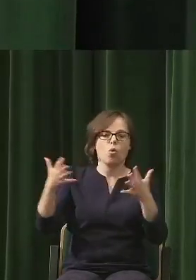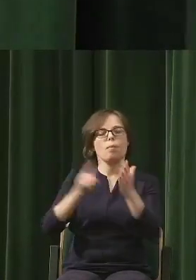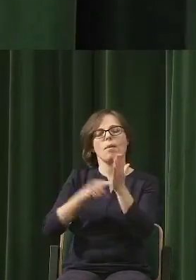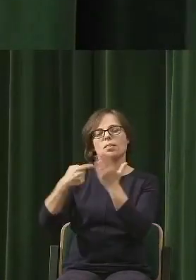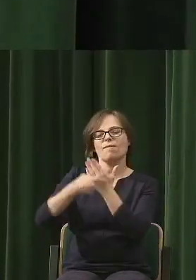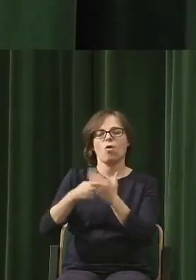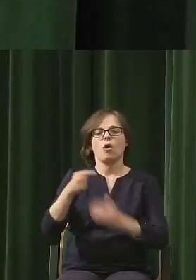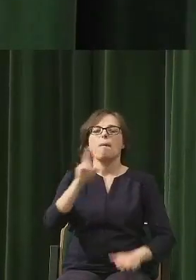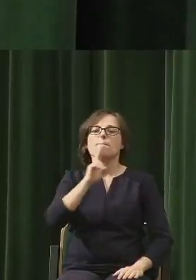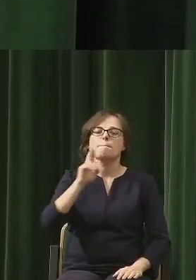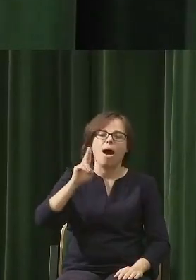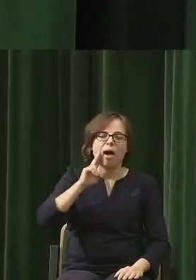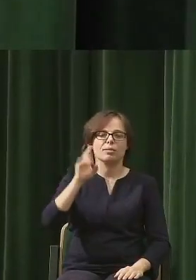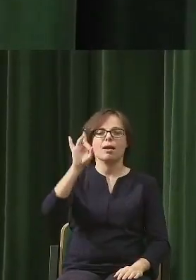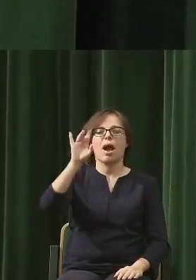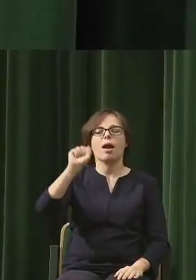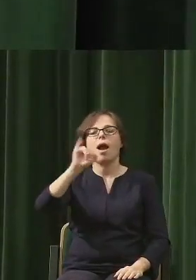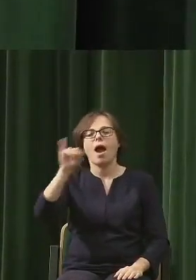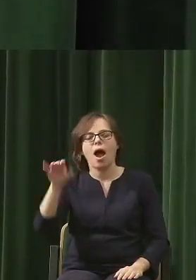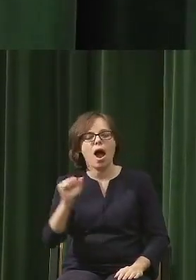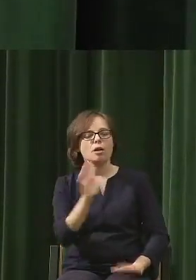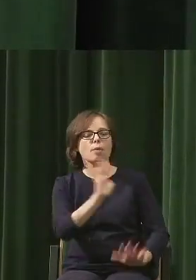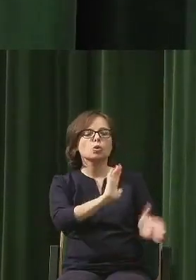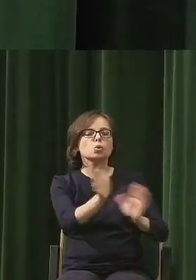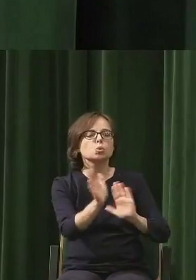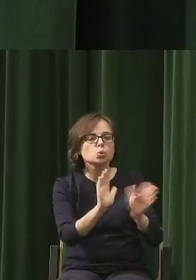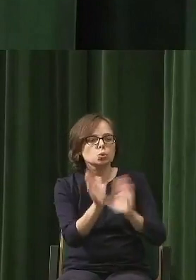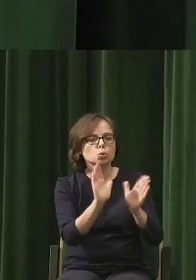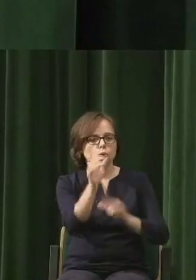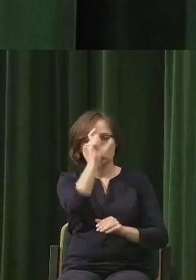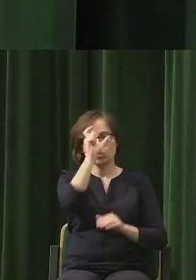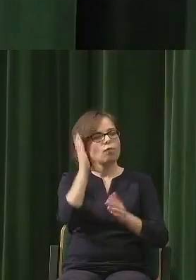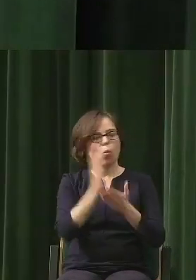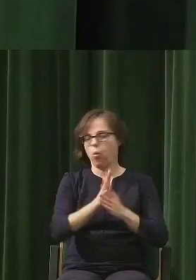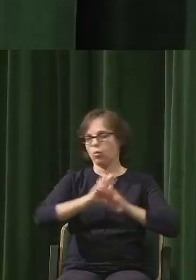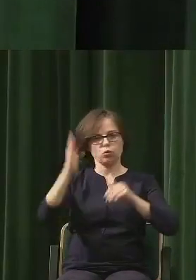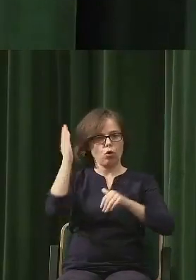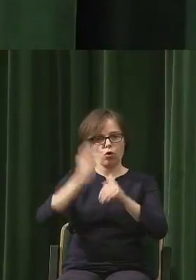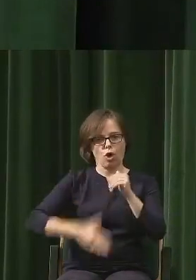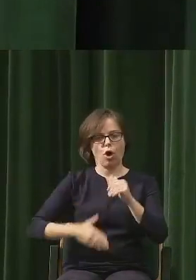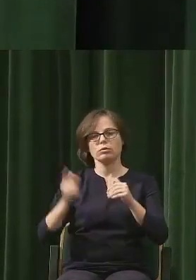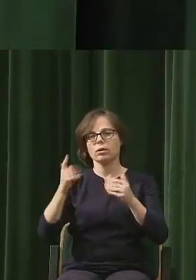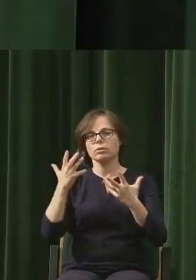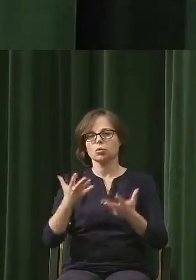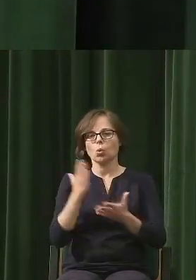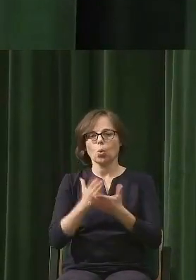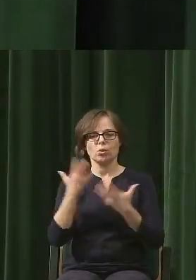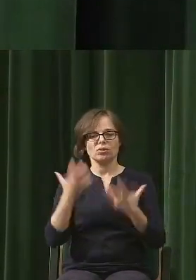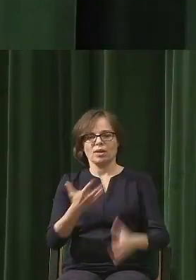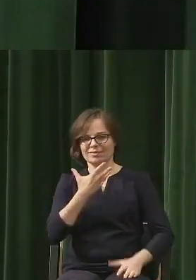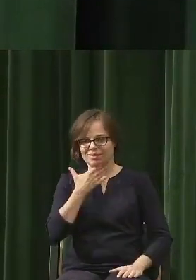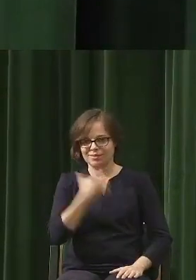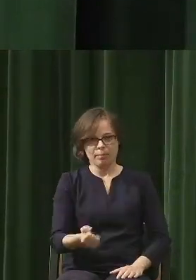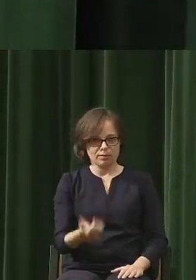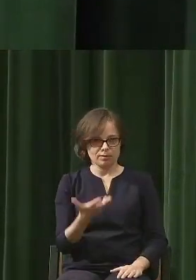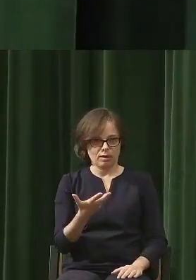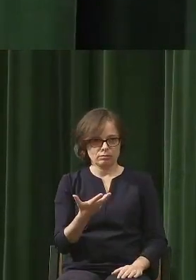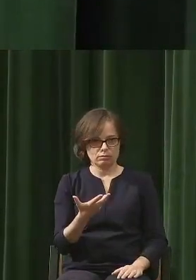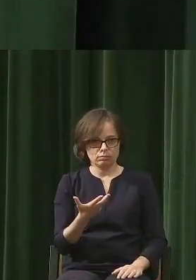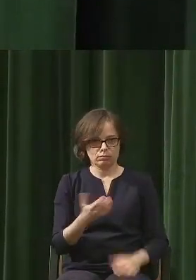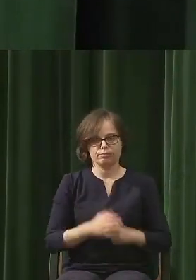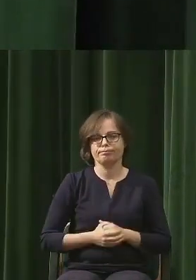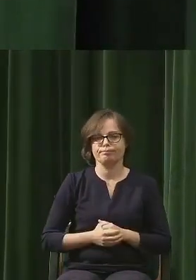się ludzkość, po prostu korygować. No więc w gronie, jakim tu jesteśmy, zastanówmy się